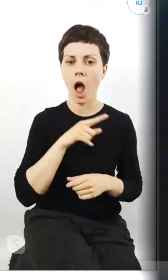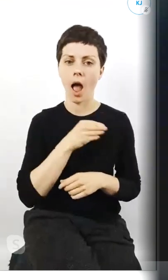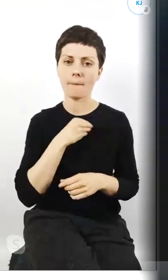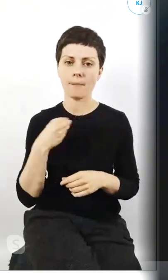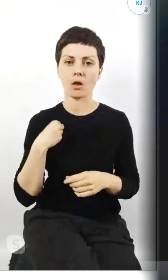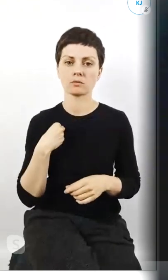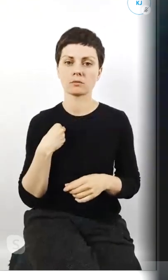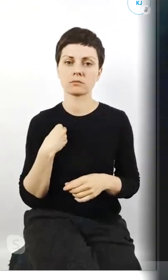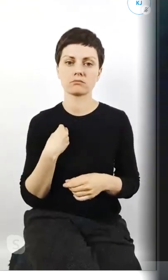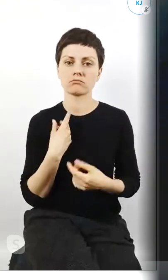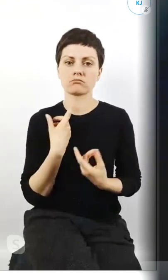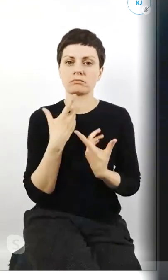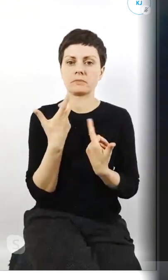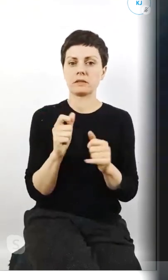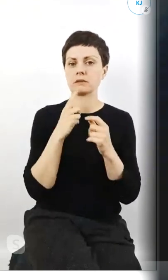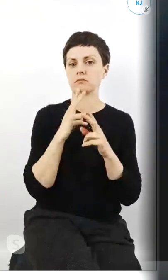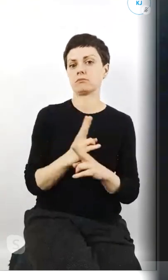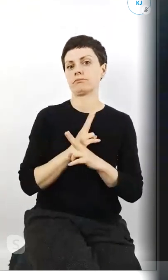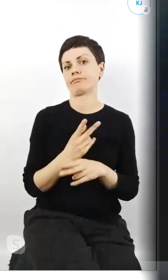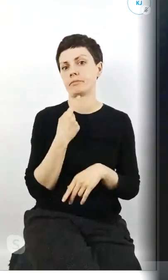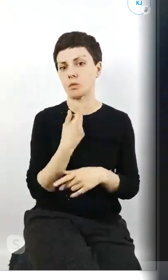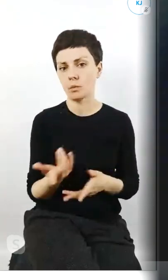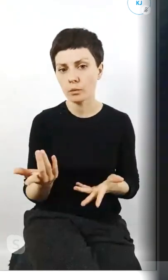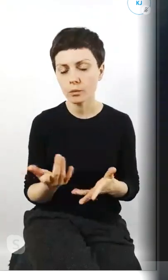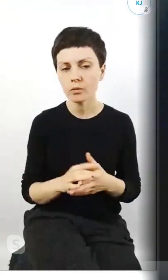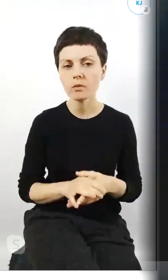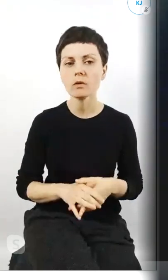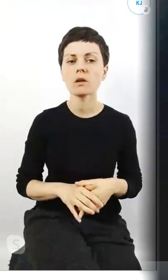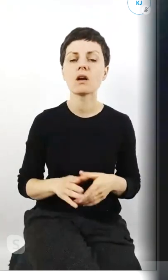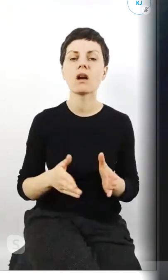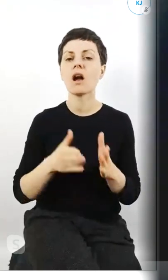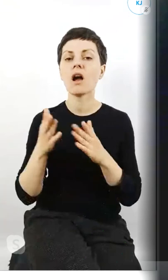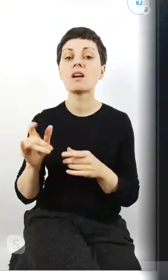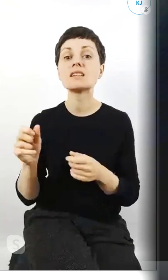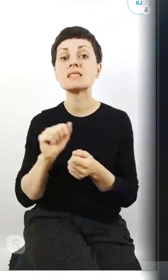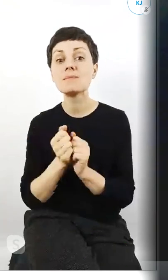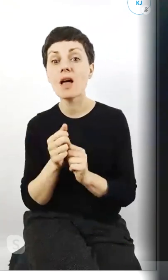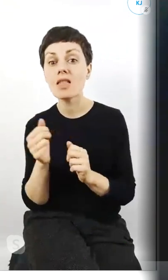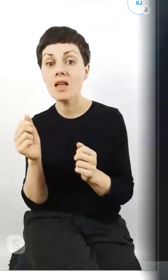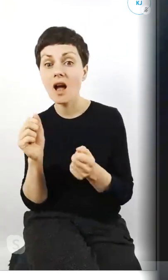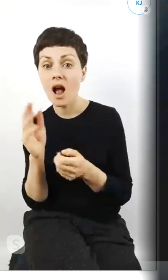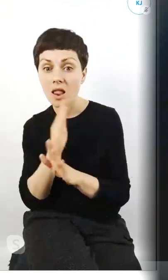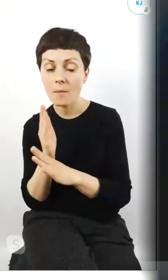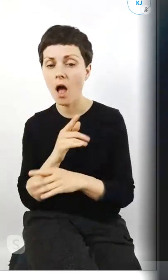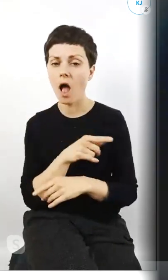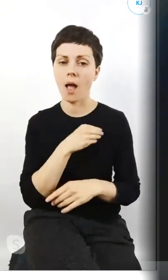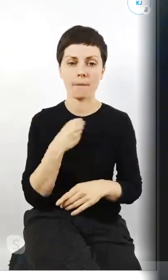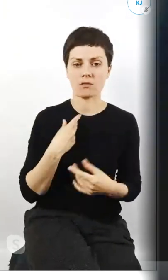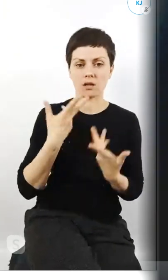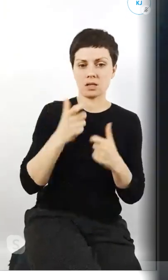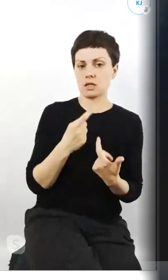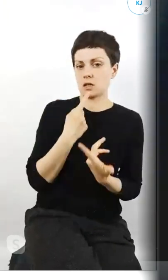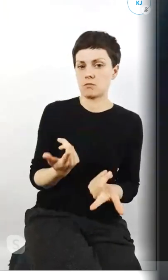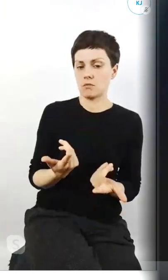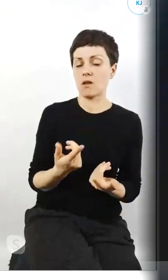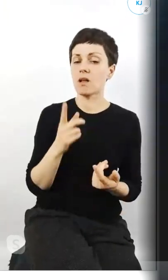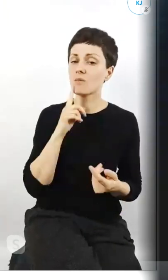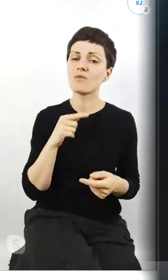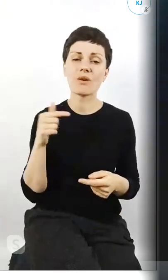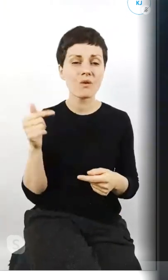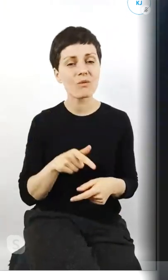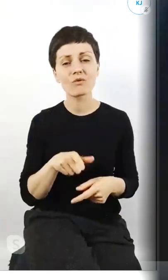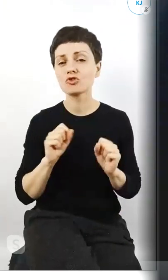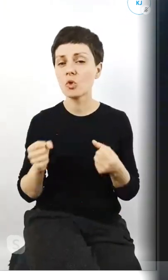zmiany o neutralności klimatycznej to Polska znów wstrzymuje głos i wydaje mi się że w tych działaniach powinna być większa